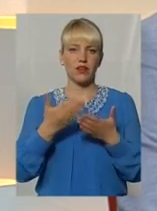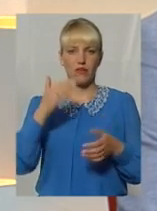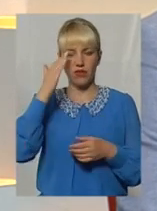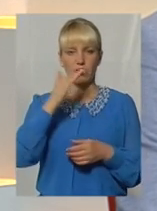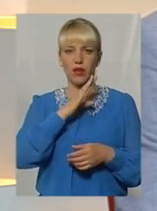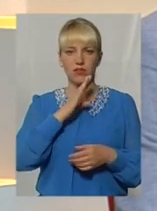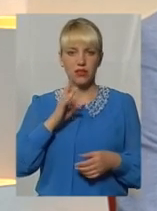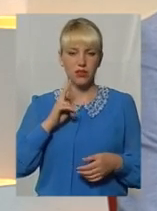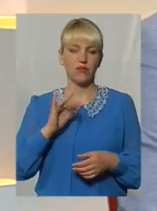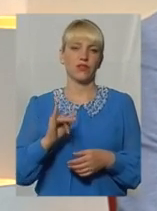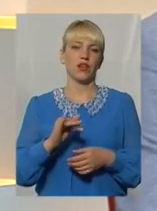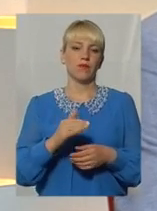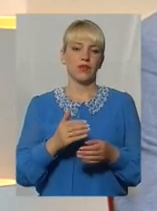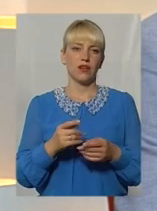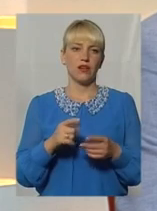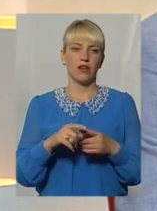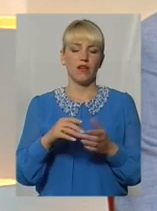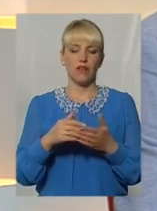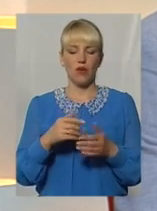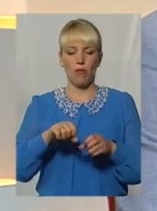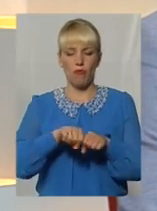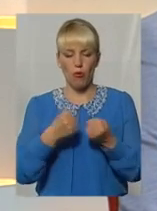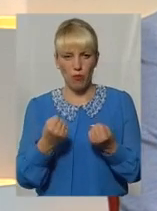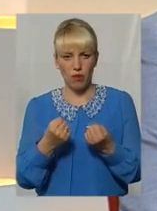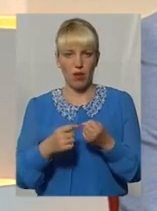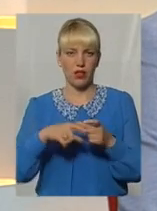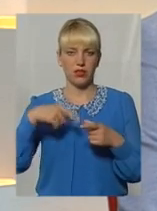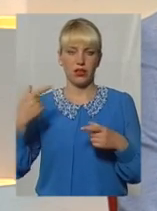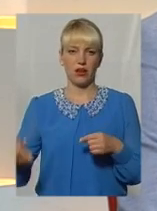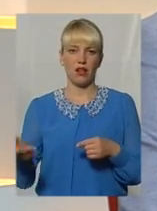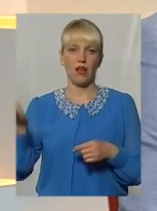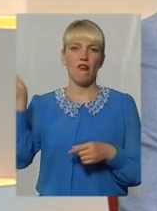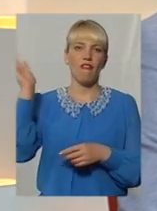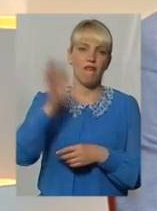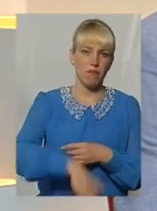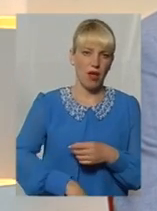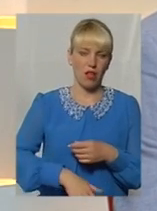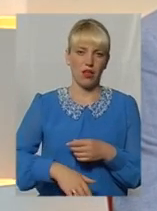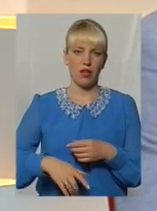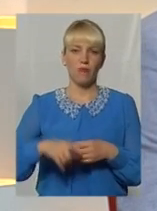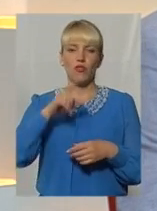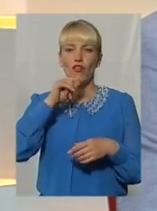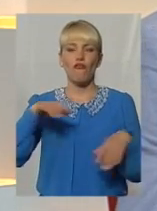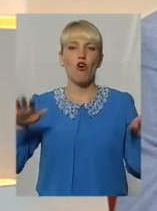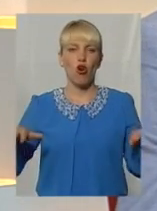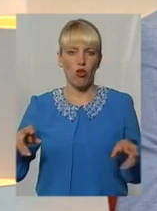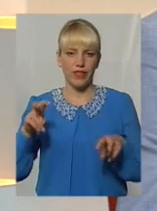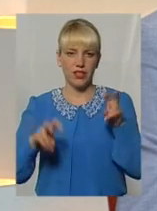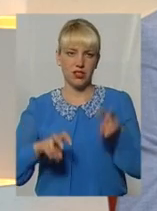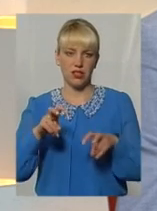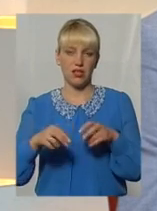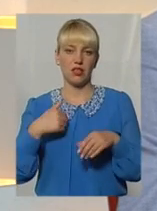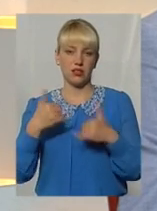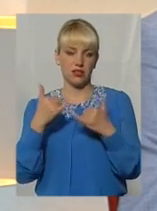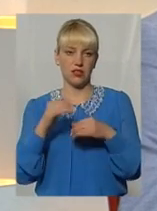від громадськості. Впала геляка, обламалася геляка. Падає ворони сидять. Зараз ми провели